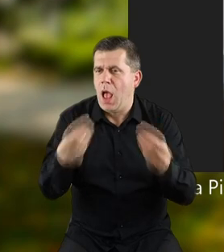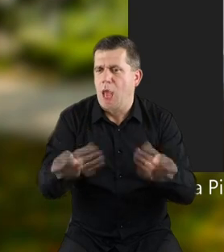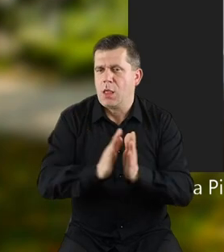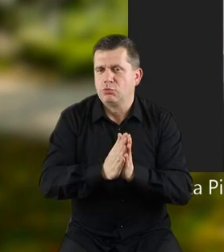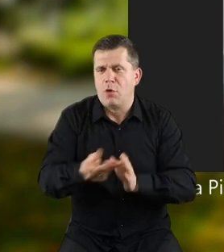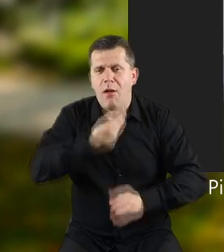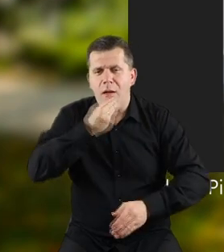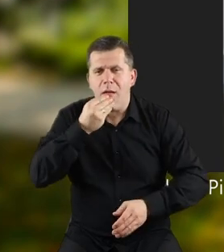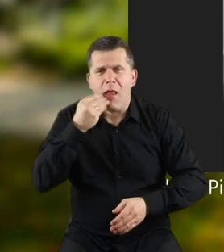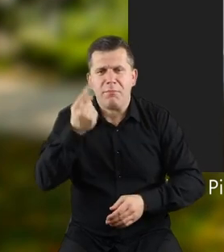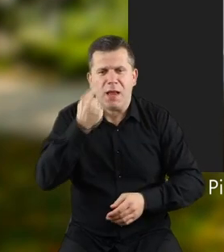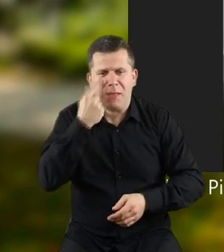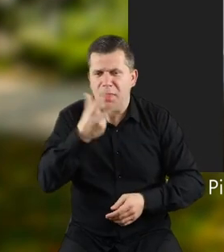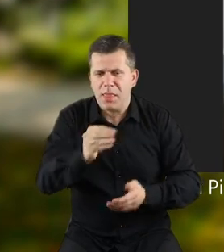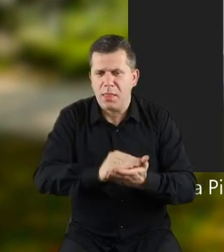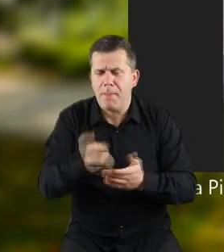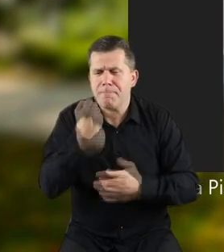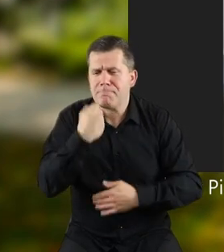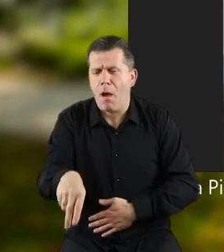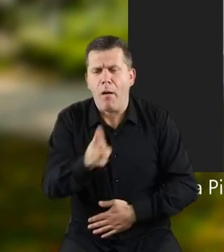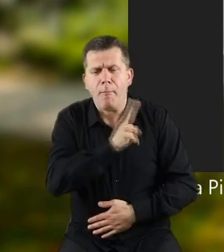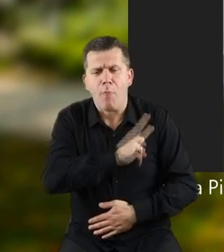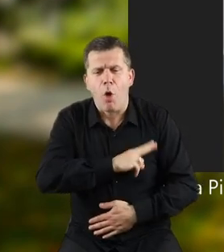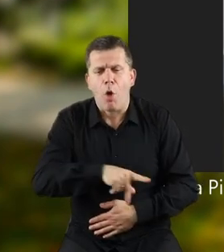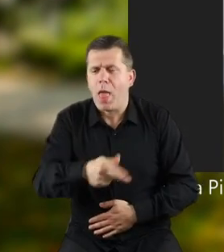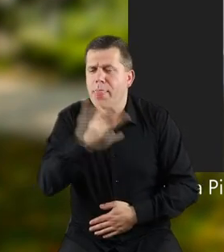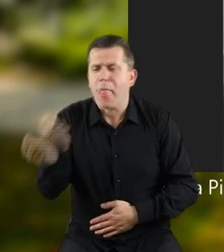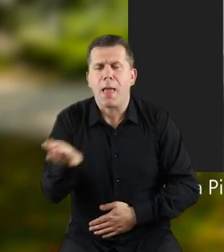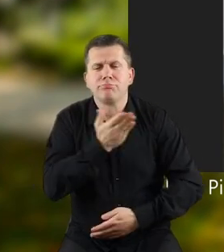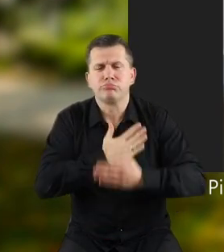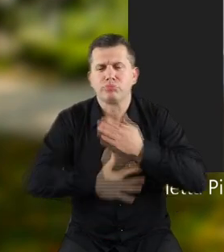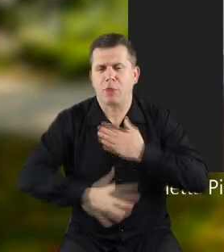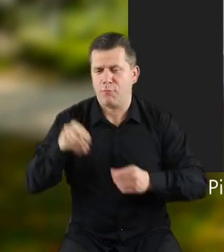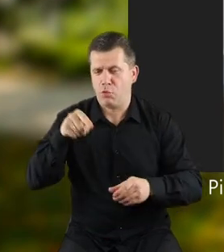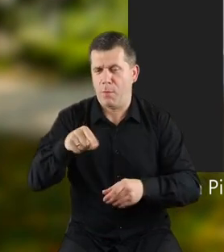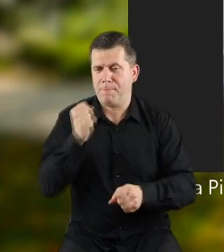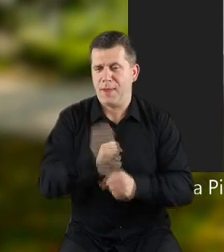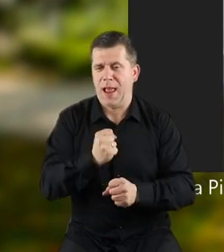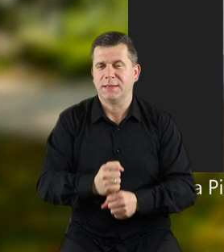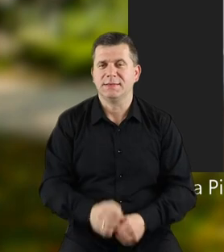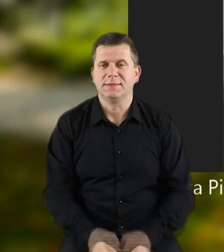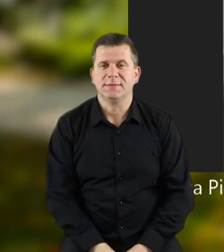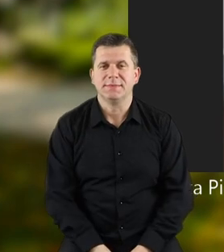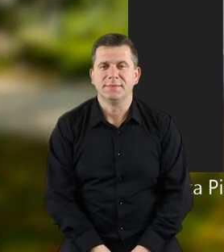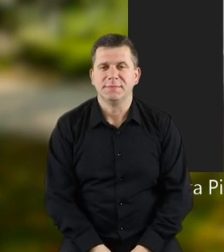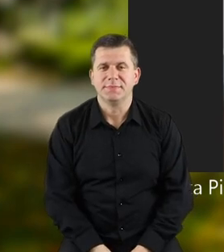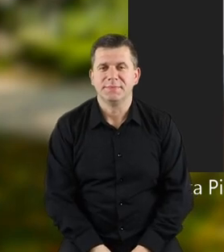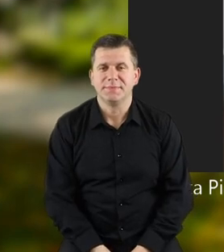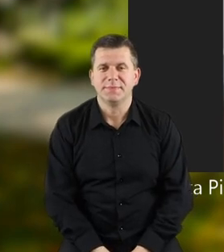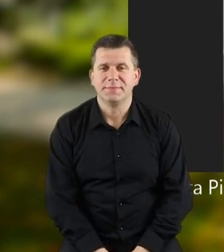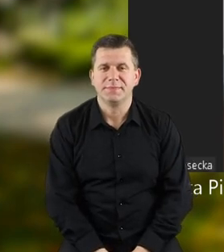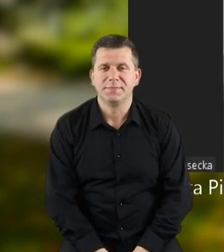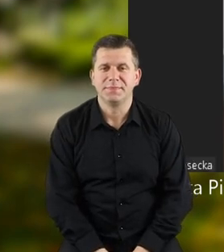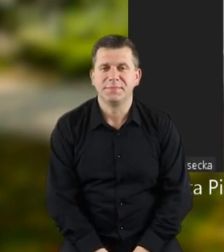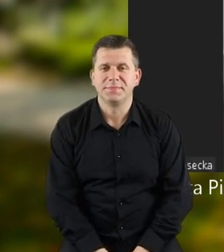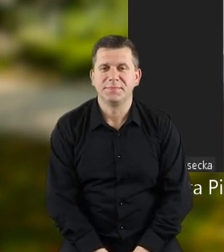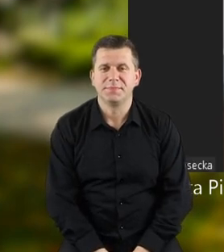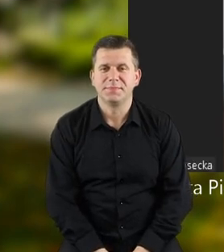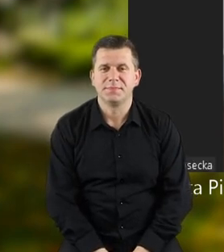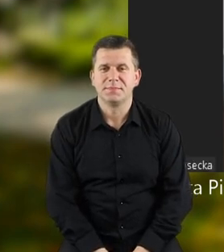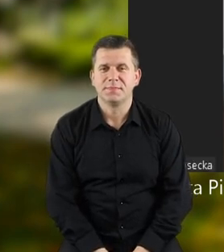książka, już lepszej Pani nie napisze, och, jak mi się podobało, to jest najprzyjemniejsze w tej pracy. A teraz